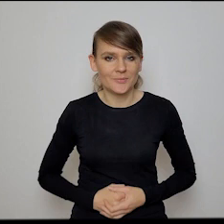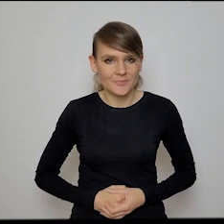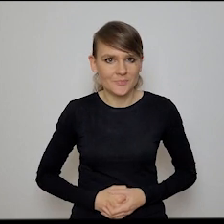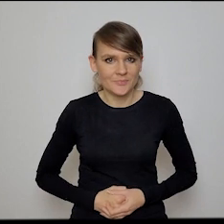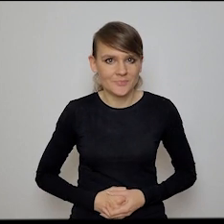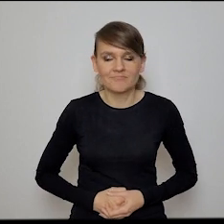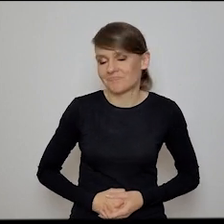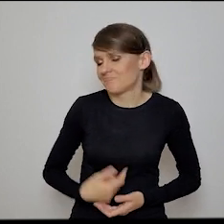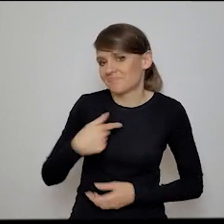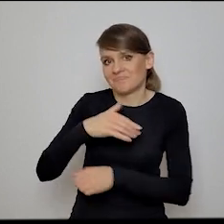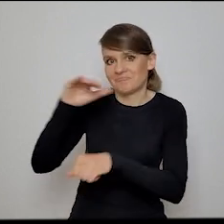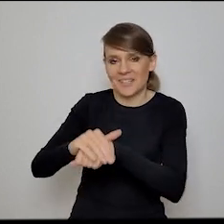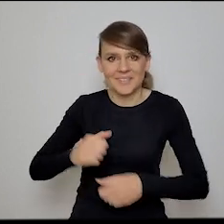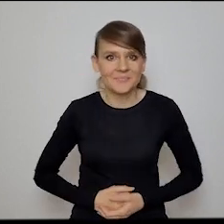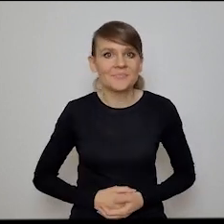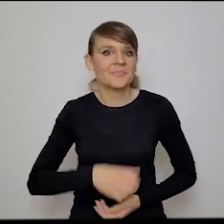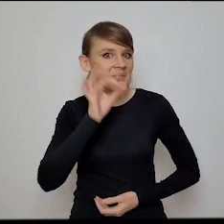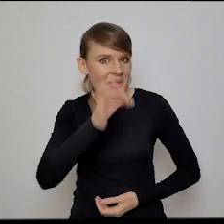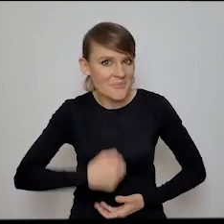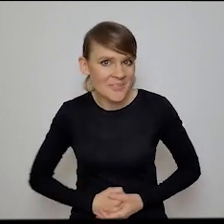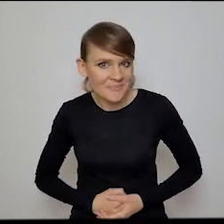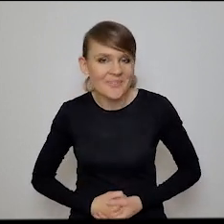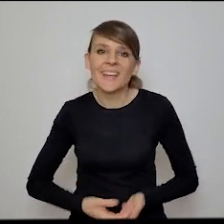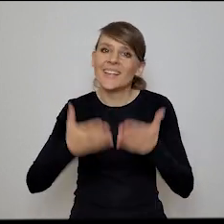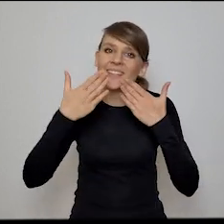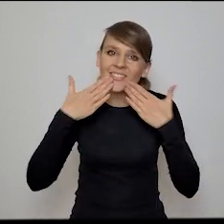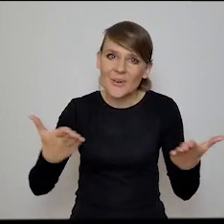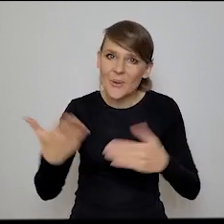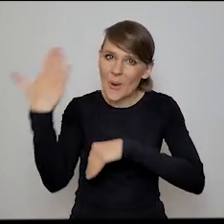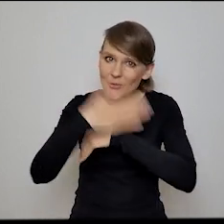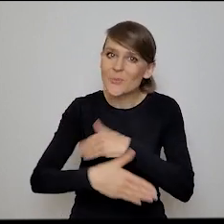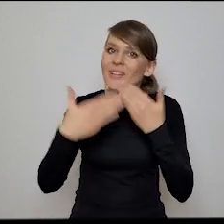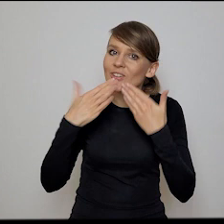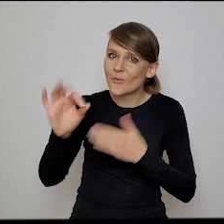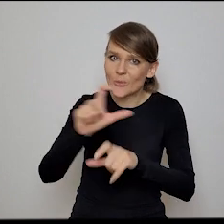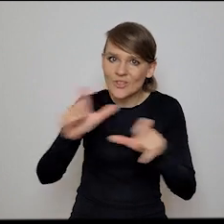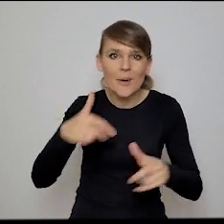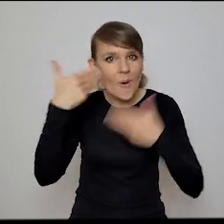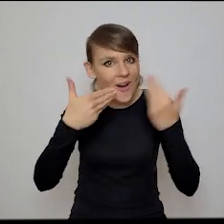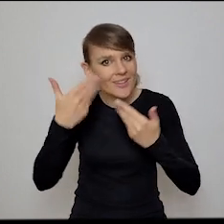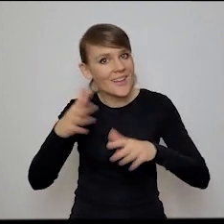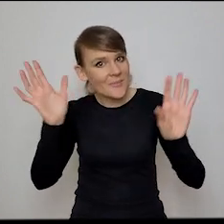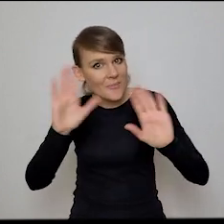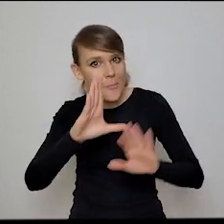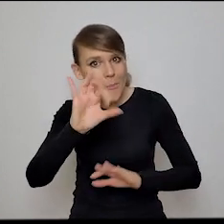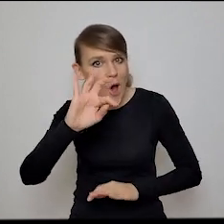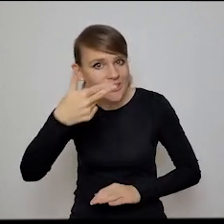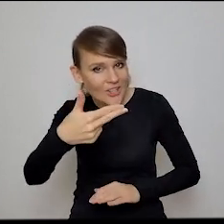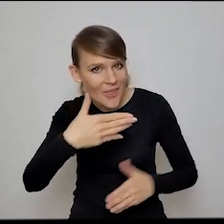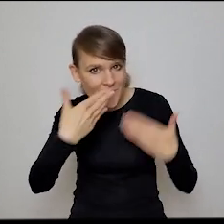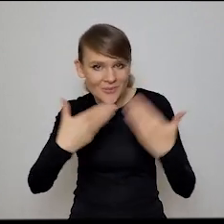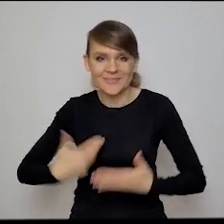Ja mogę się tylko pod tym podpisać. Dobra, lądujemy. takim razie dzięki Ci, Aleksandra, za Twój czas. Pozdrawiamy, machamy do Bostonu